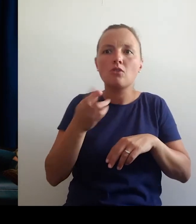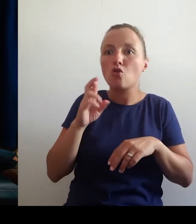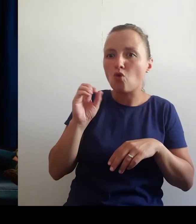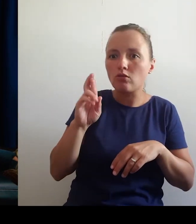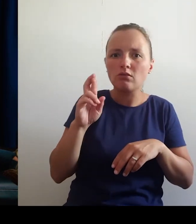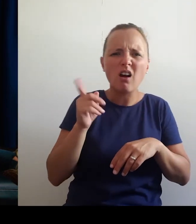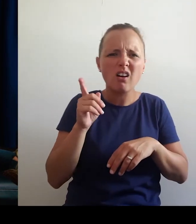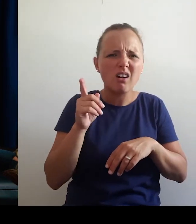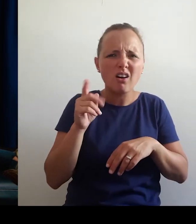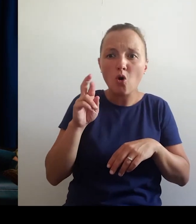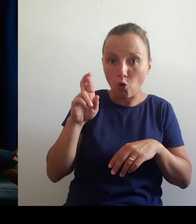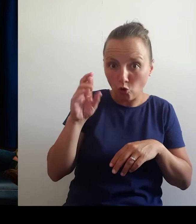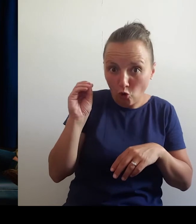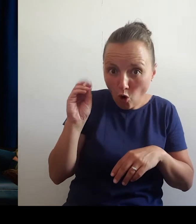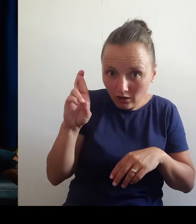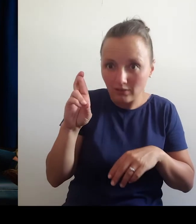Kako? O.